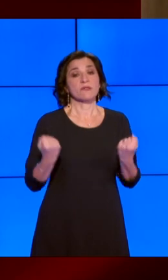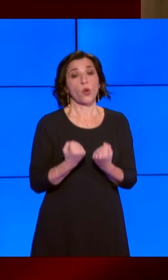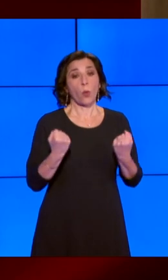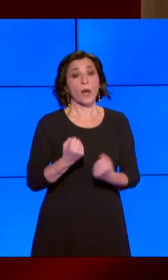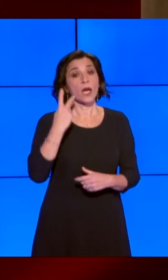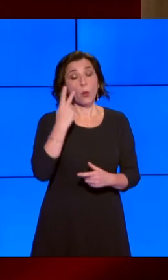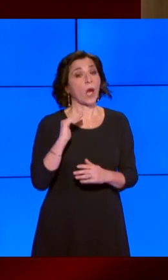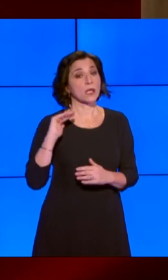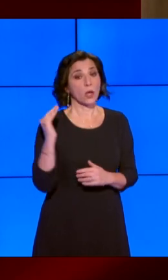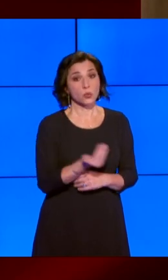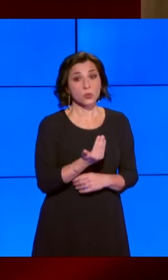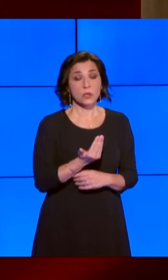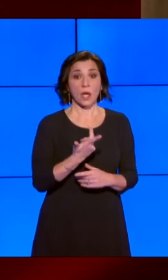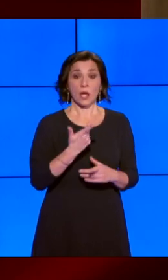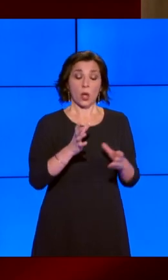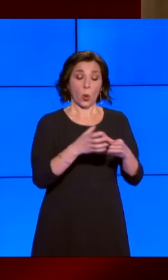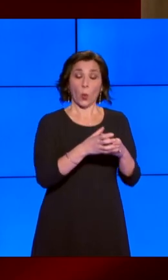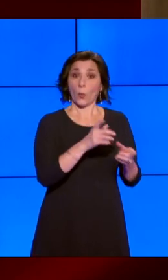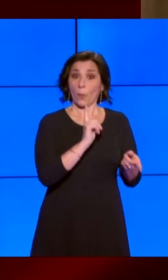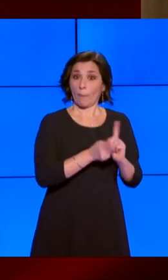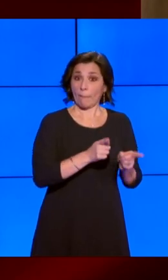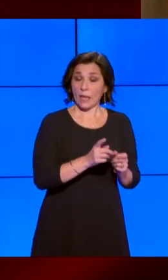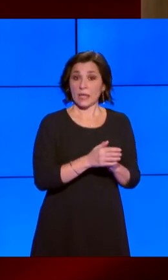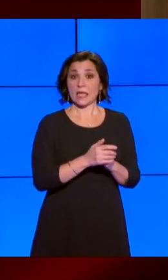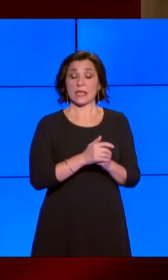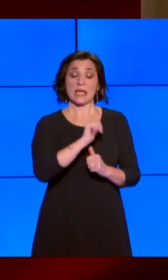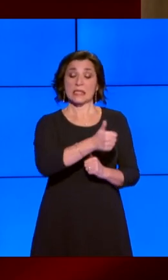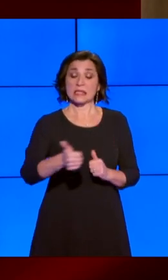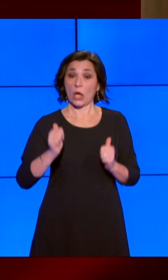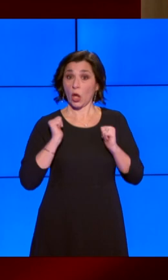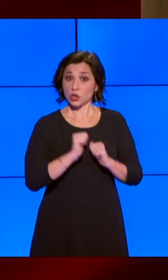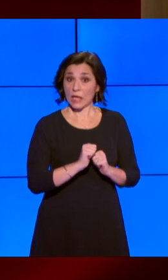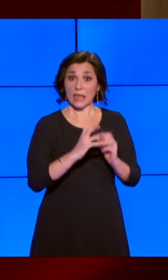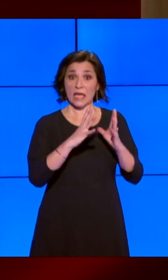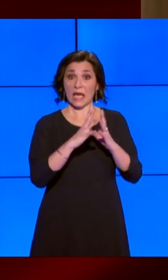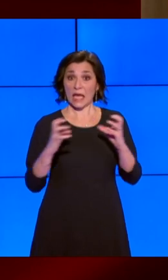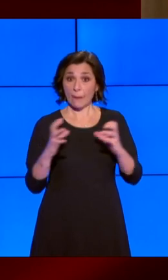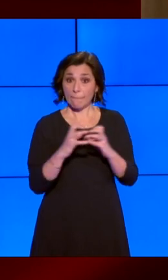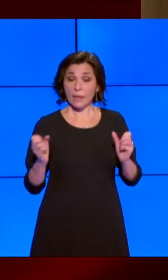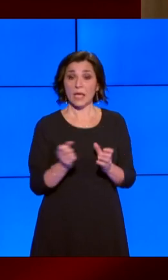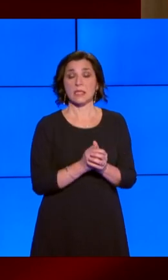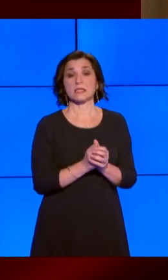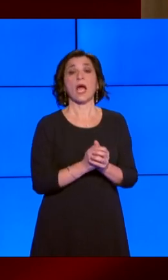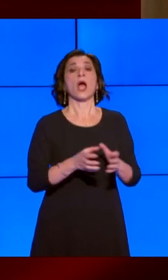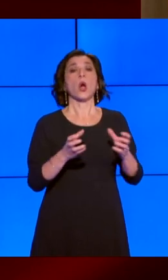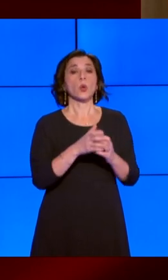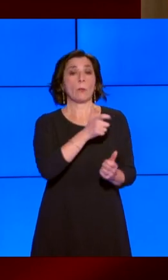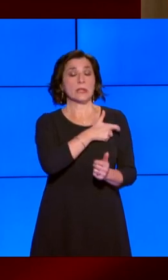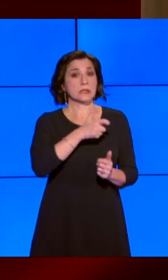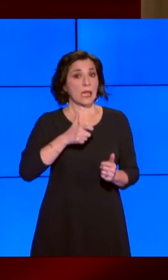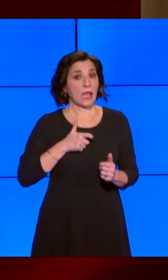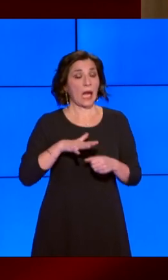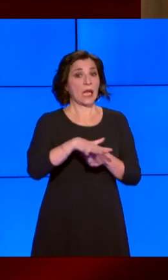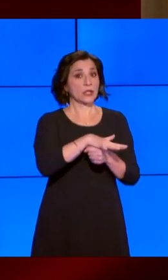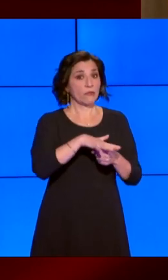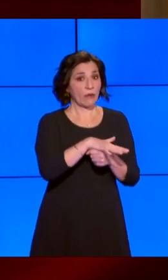dalle formazioni politiche ai singoli cittadini, alle imprese, alle formazioni intermedie, alle